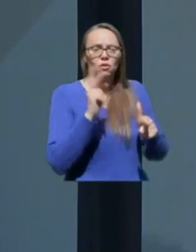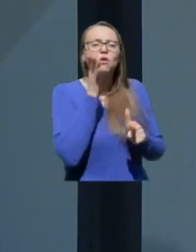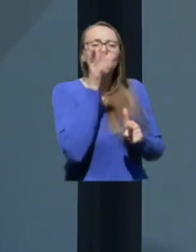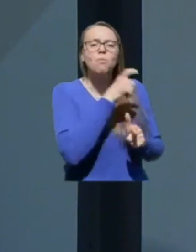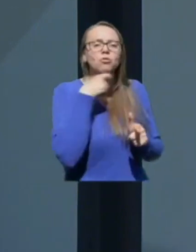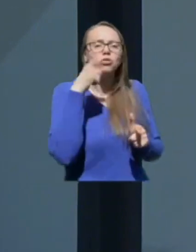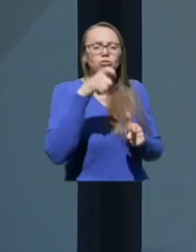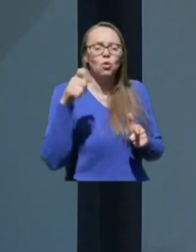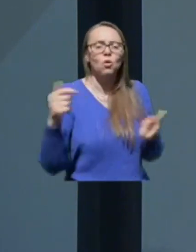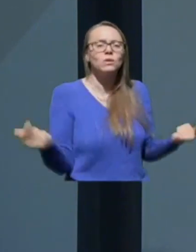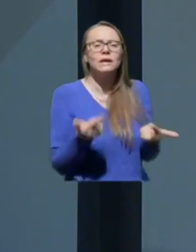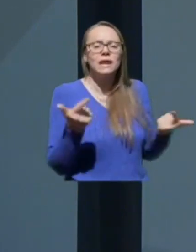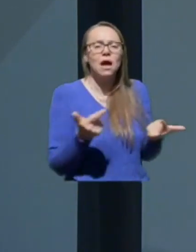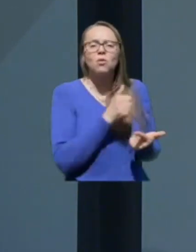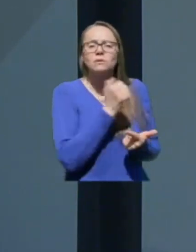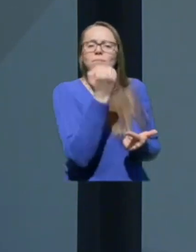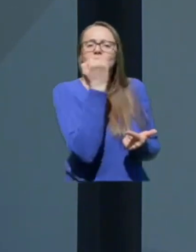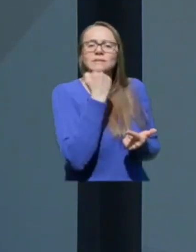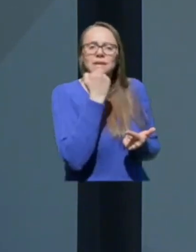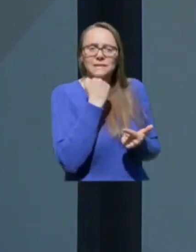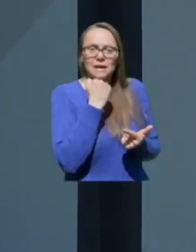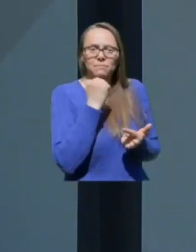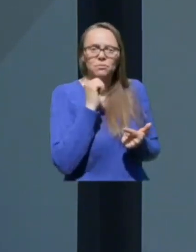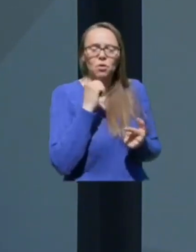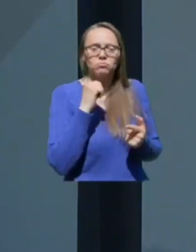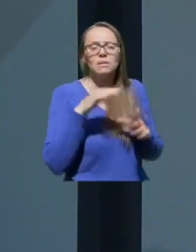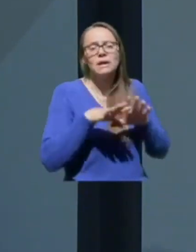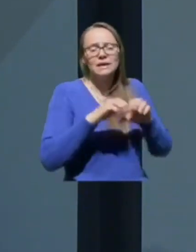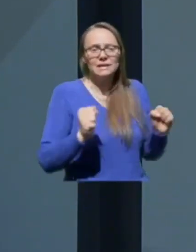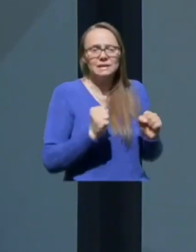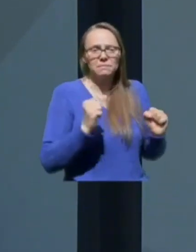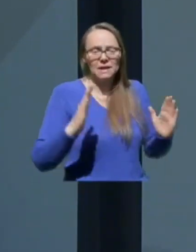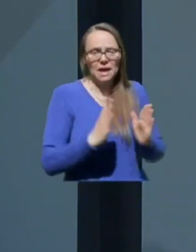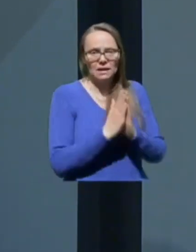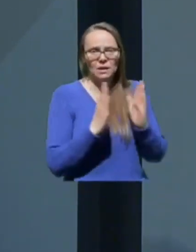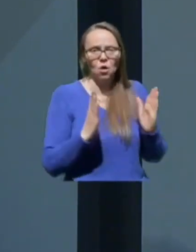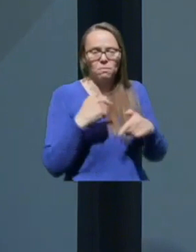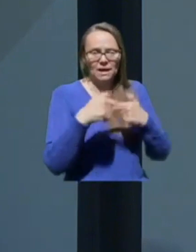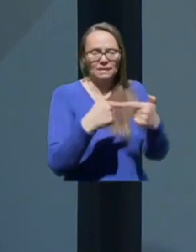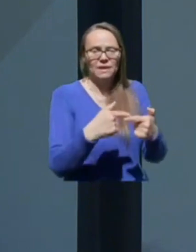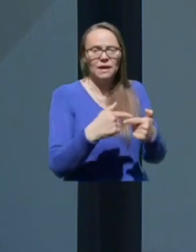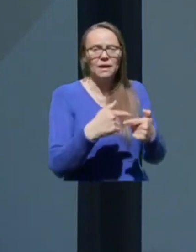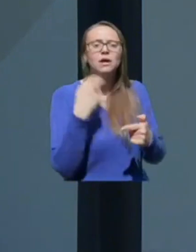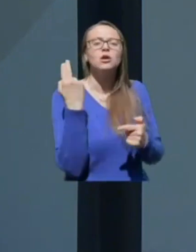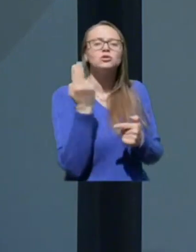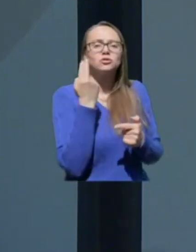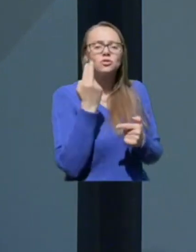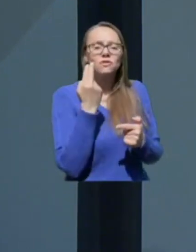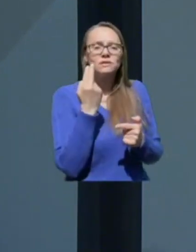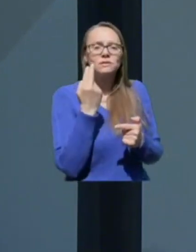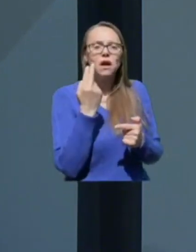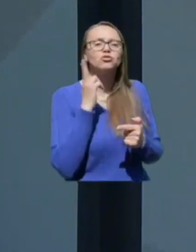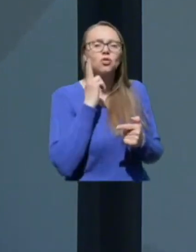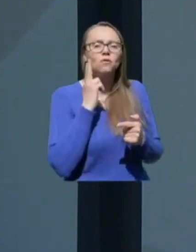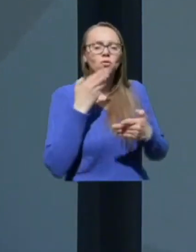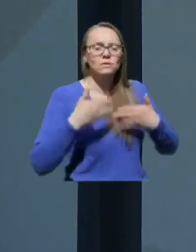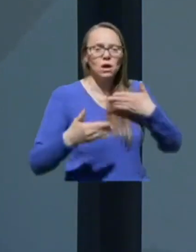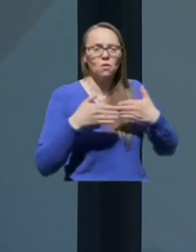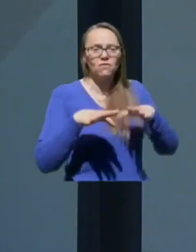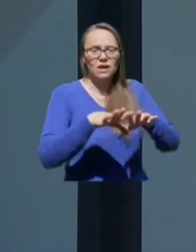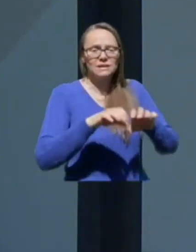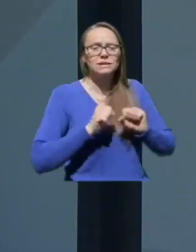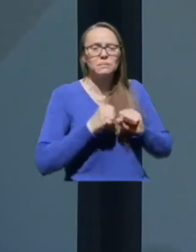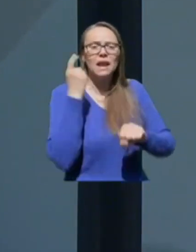samo zasebno obhajali obrede. Slovenska škofovnarska konferenca je sprejela navodila, v